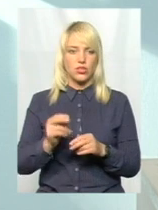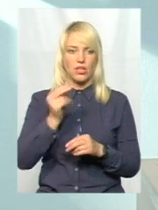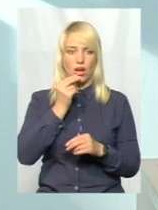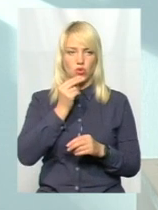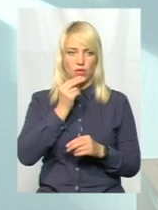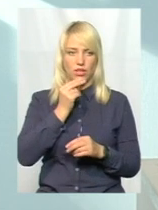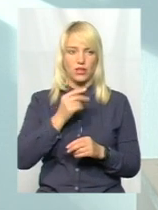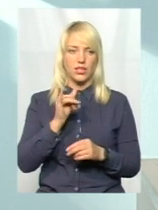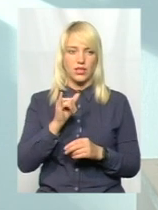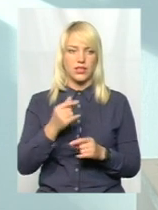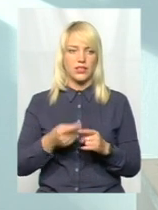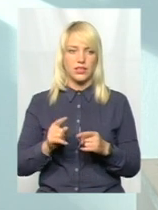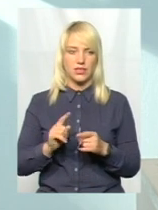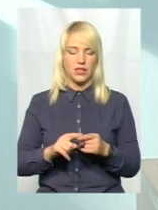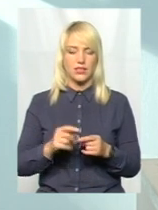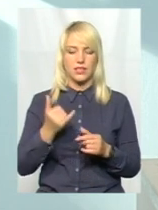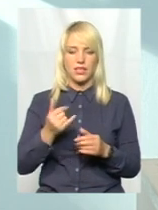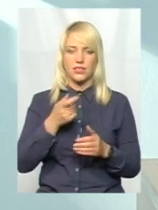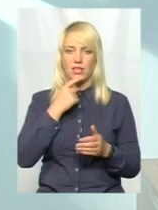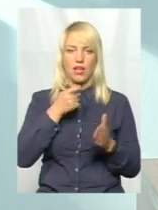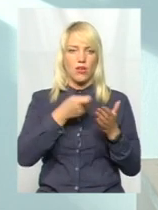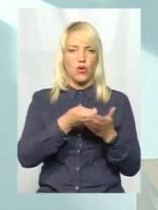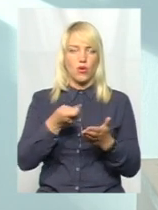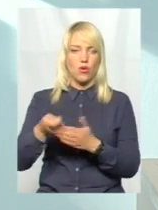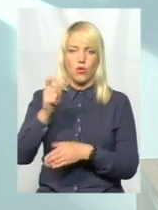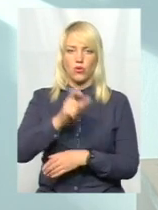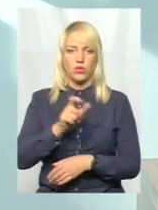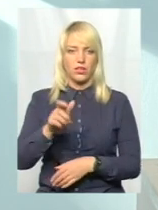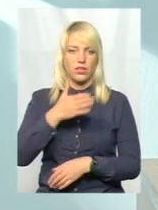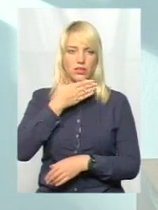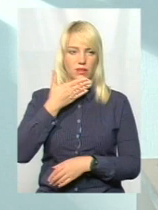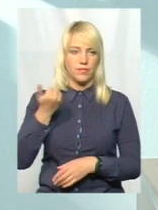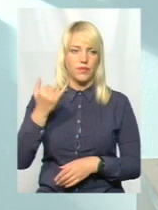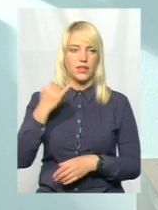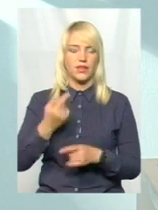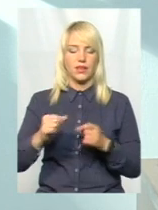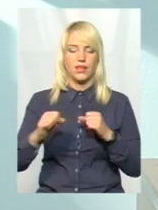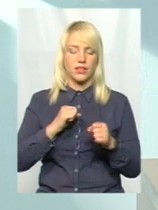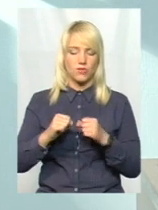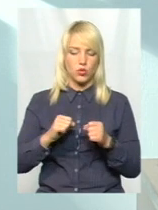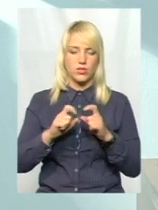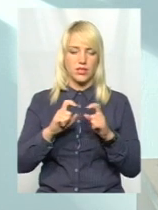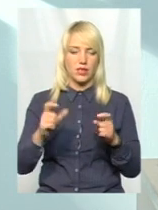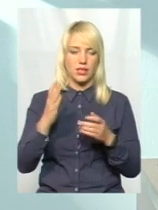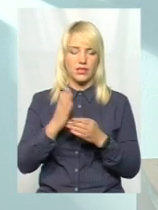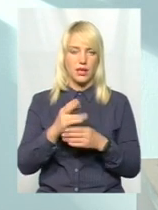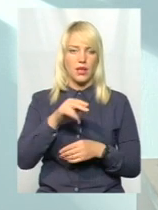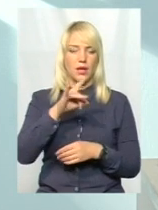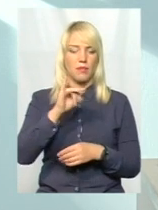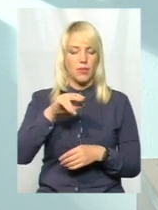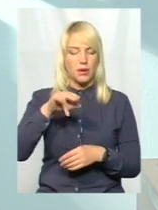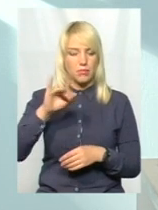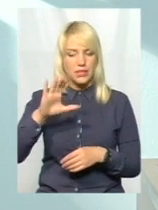Наразі заклад не проводить харчування людей. Керівнику закладу надано припис з певними термінами на